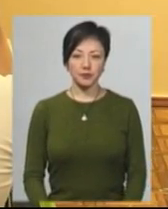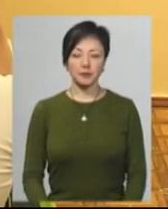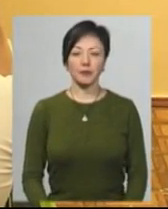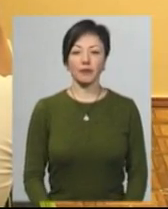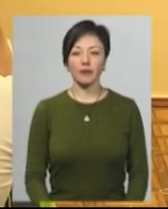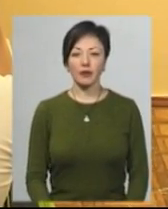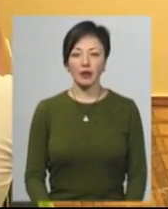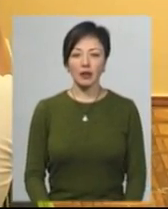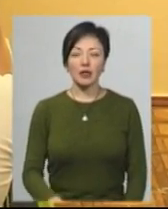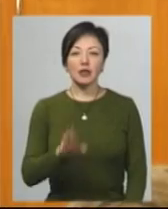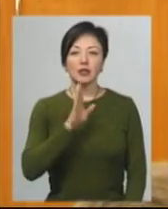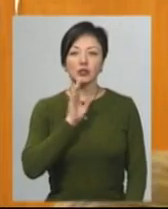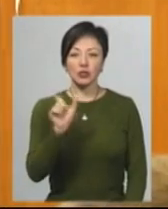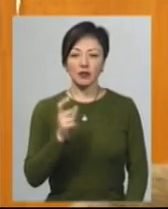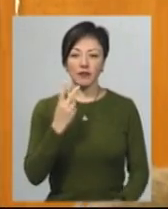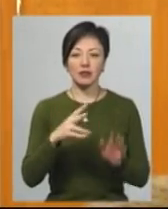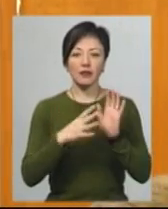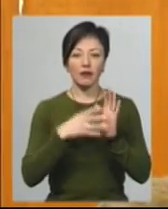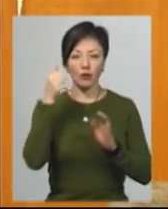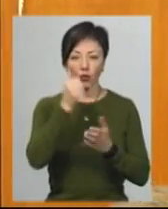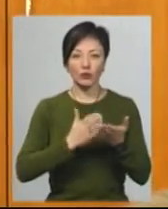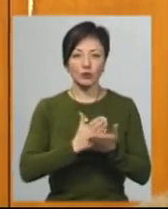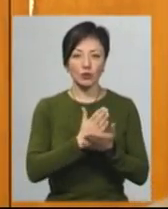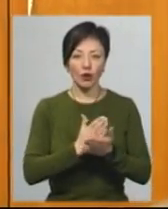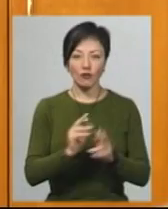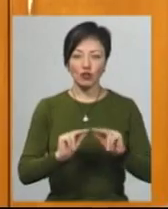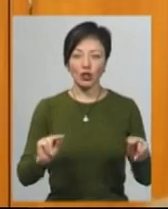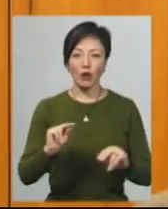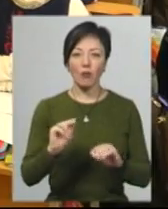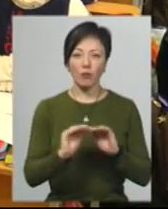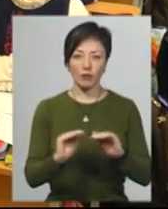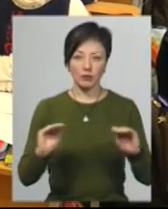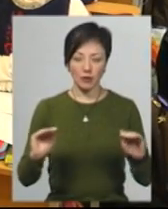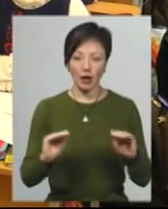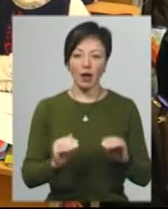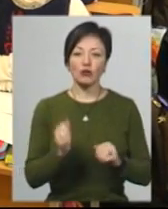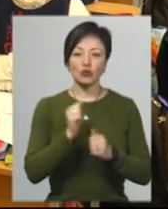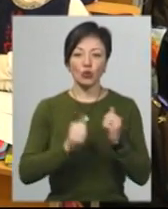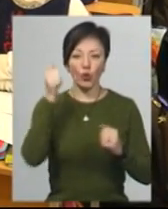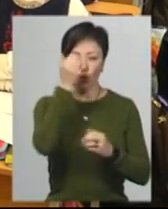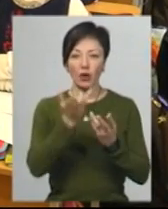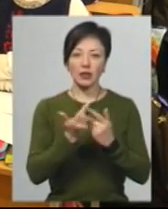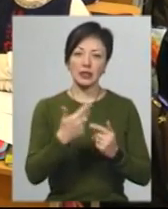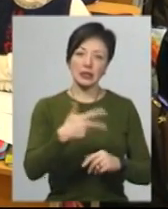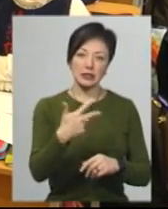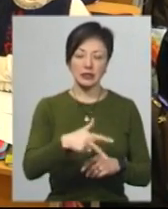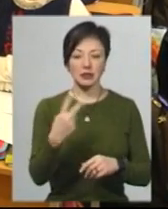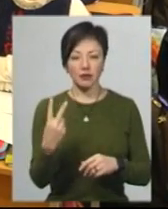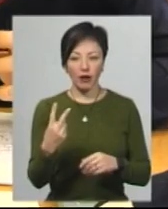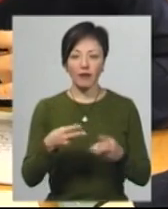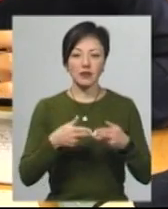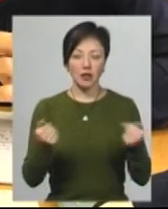Вікторія Скальська, 29 років, працює вчителем молодших класів. Каже, чи не щороку кількість учнів у класі нараховують 30 або 32.